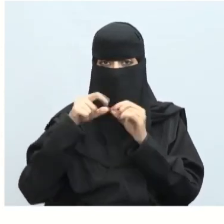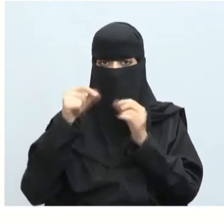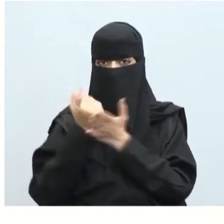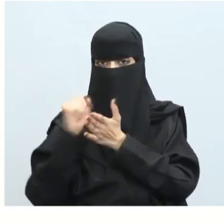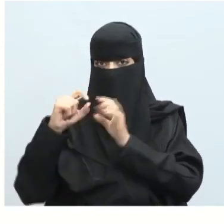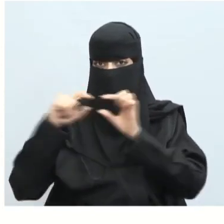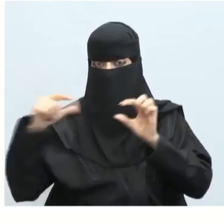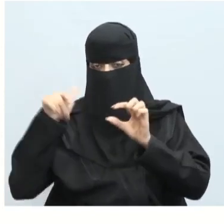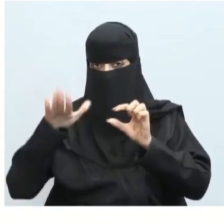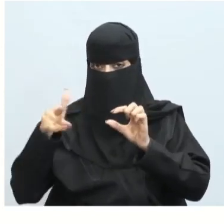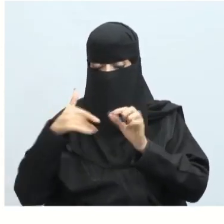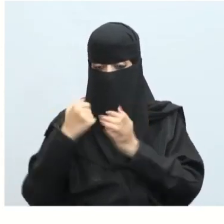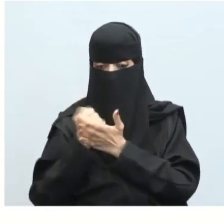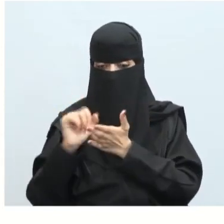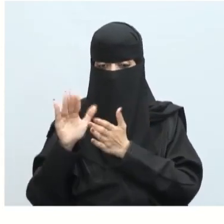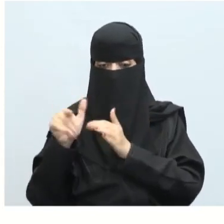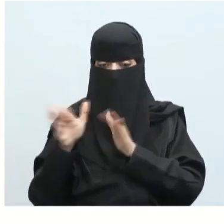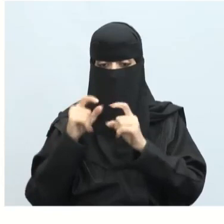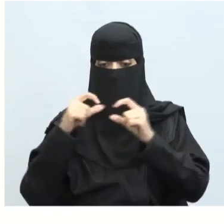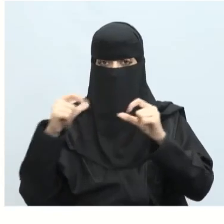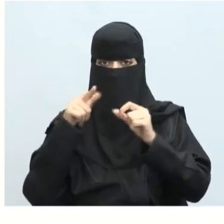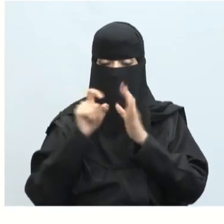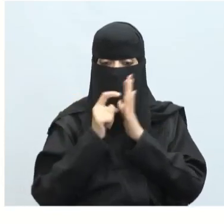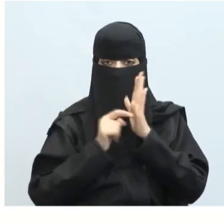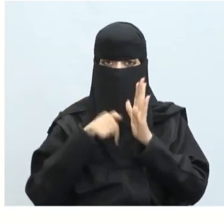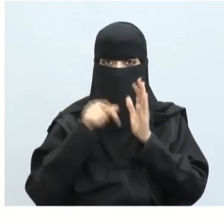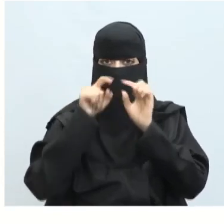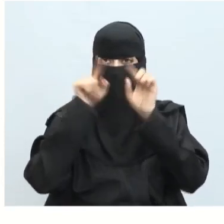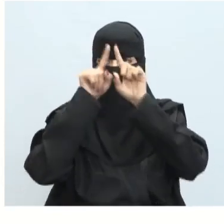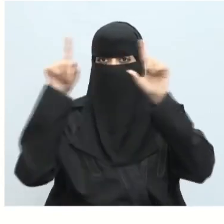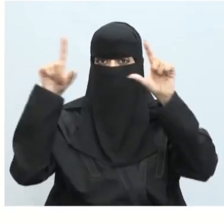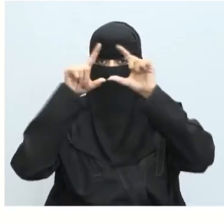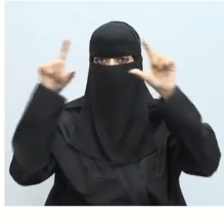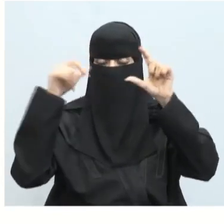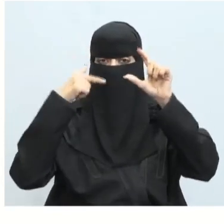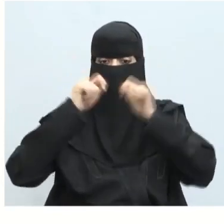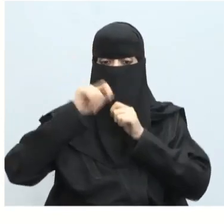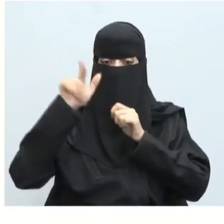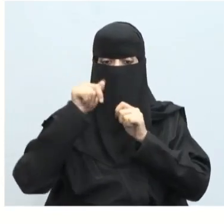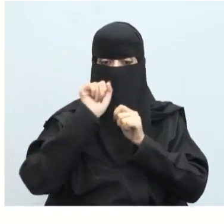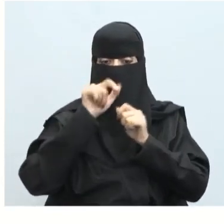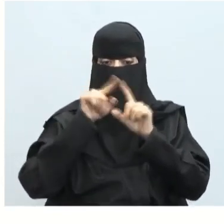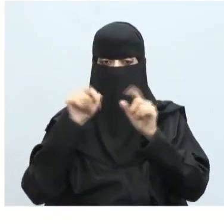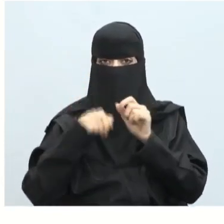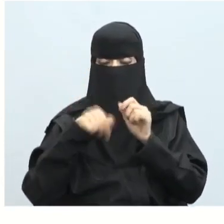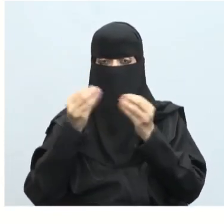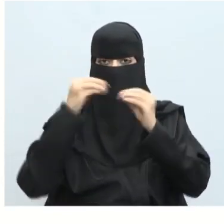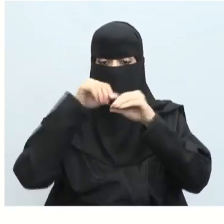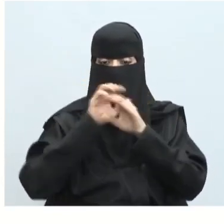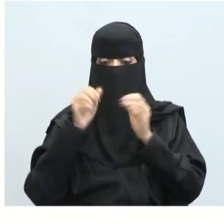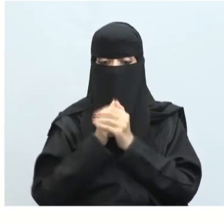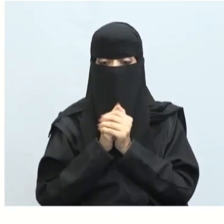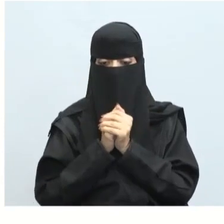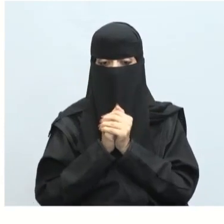حق التكست الموجود ونضبط خاصية مجسورة إلى أيقونة الخريطة أو ماب